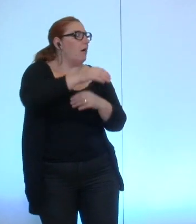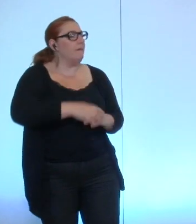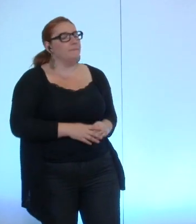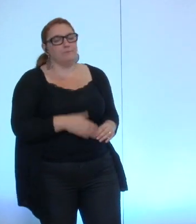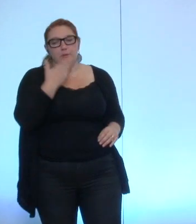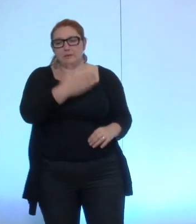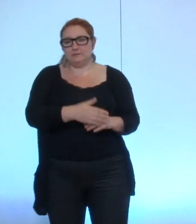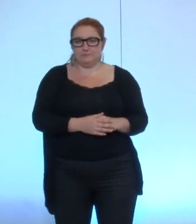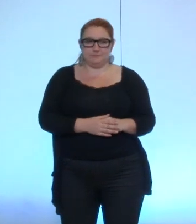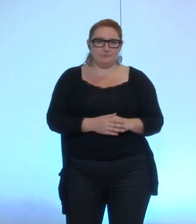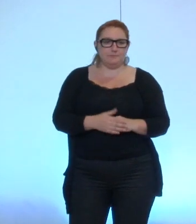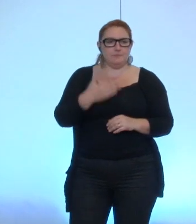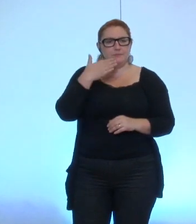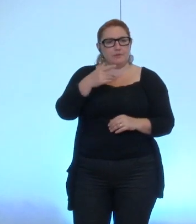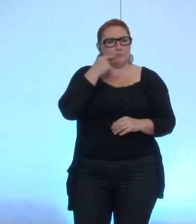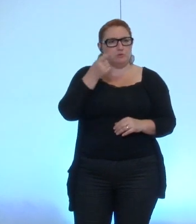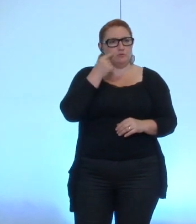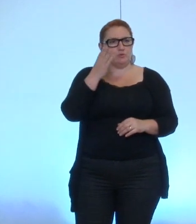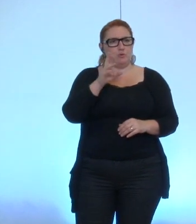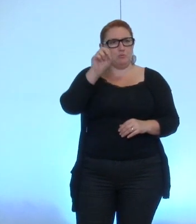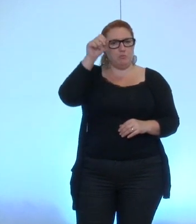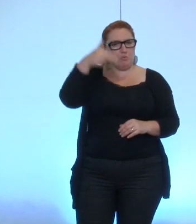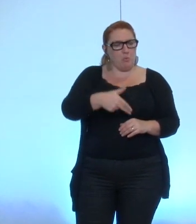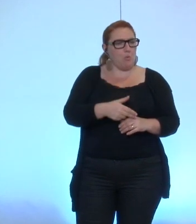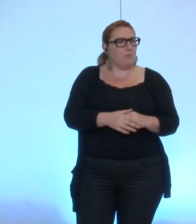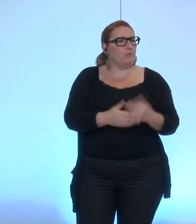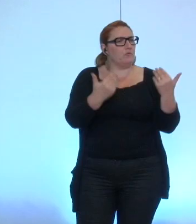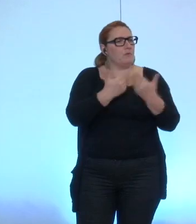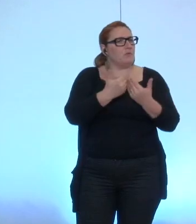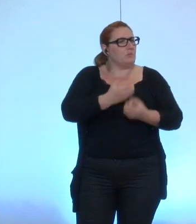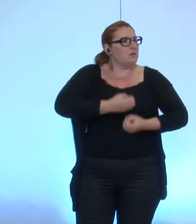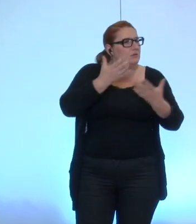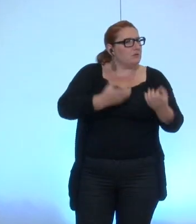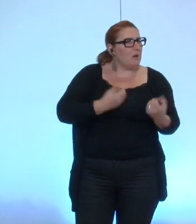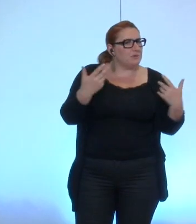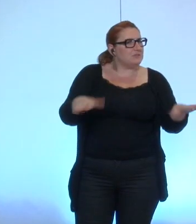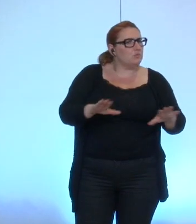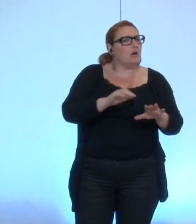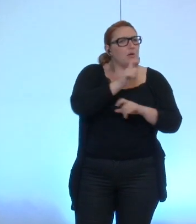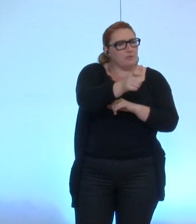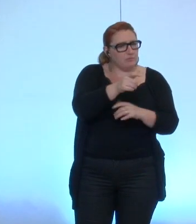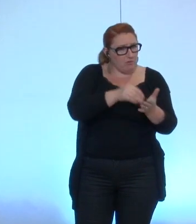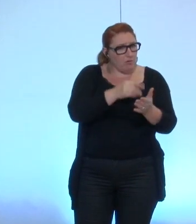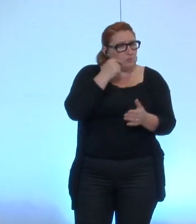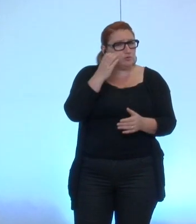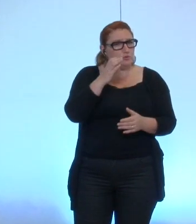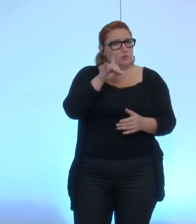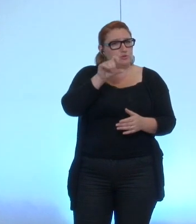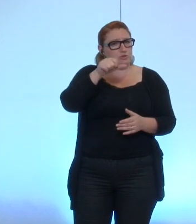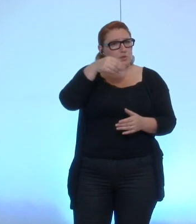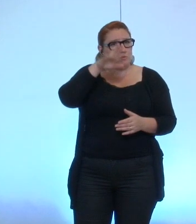merci monsieur vous m'entendez demandé la parole également et je crois qu'après c'est tout non monsieur Chamussy à nouveau alors monsieur Bron